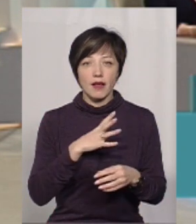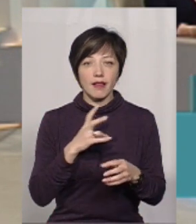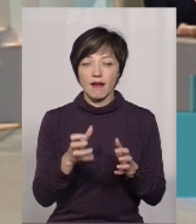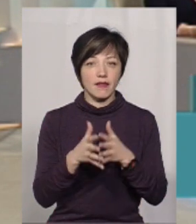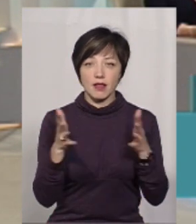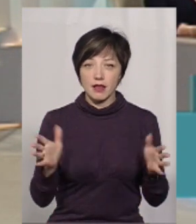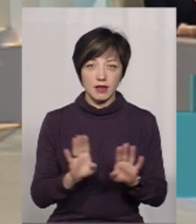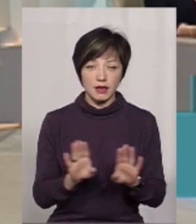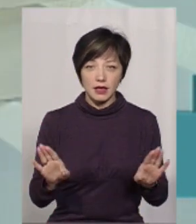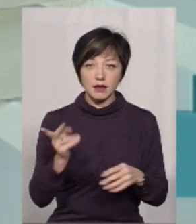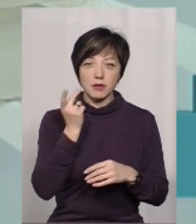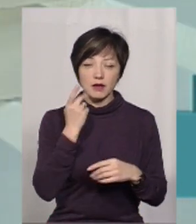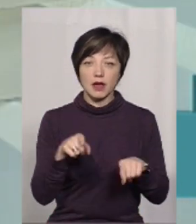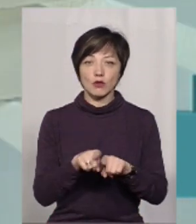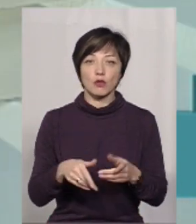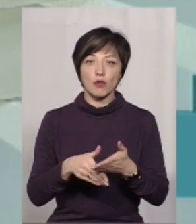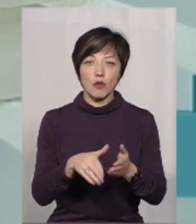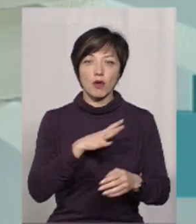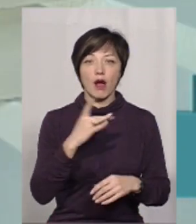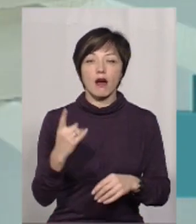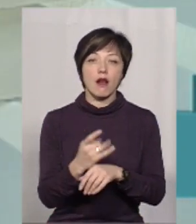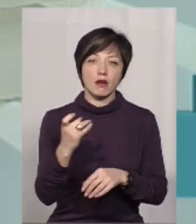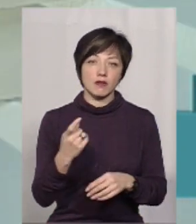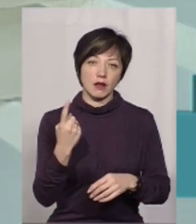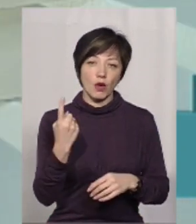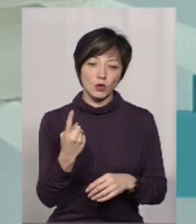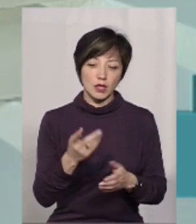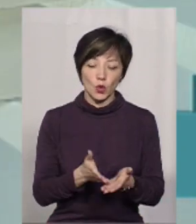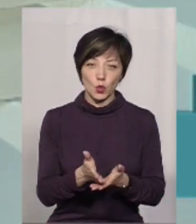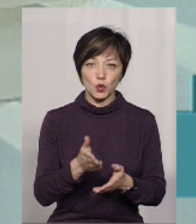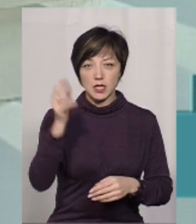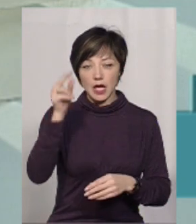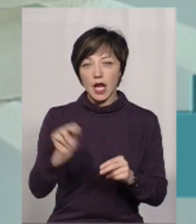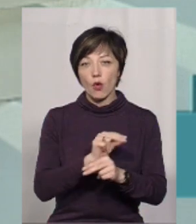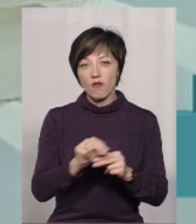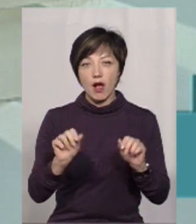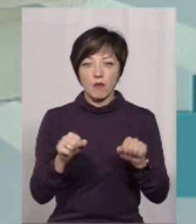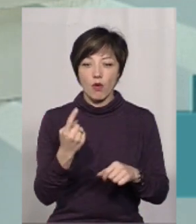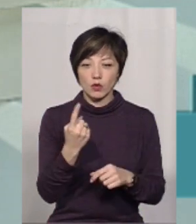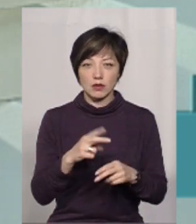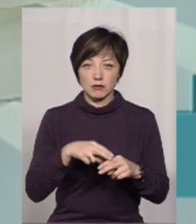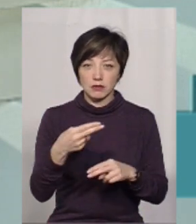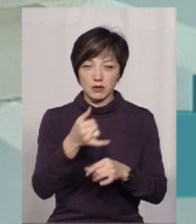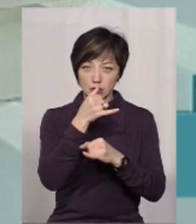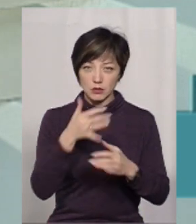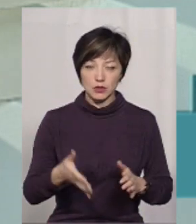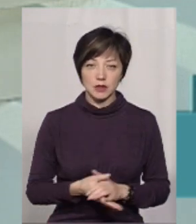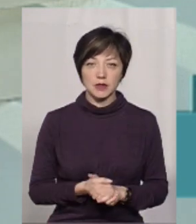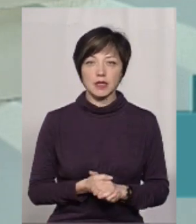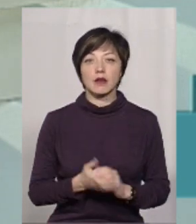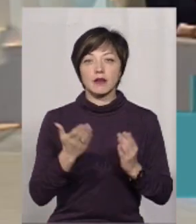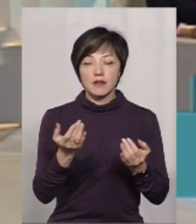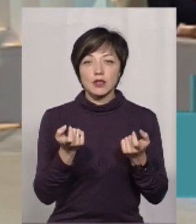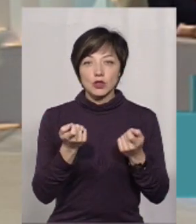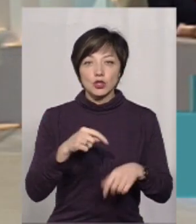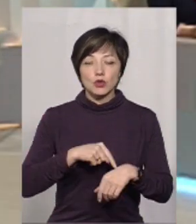невеликі, і, як правило, така допомога була одноразова, там, на один курс лікування, а, можливо, навіть і один не перекривав. Ну, ви вже